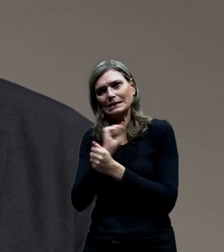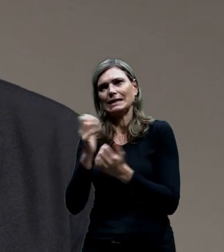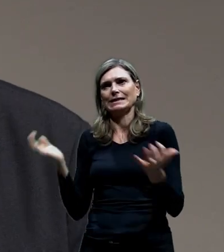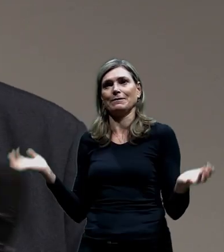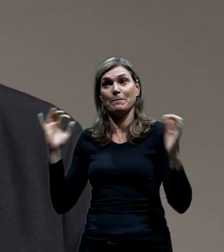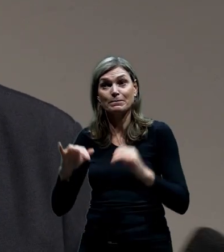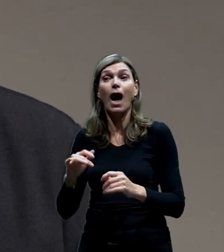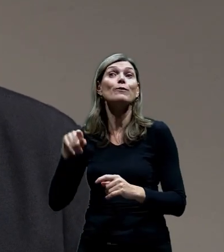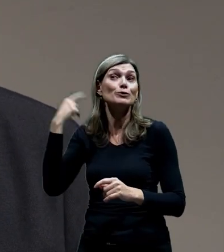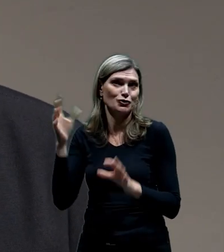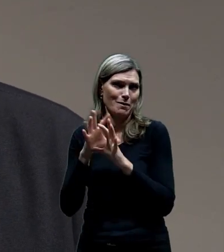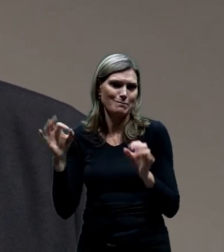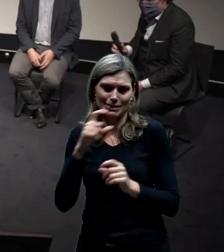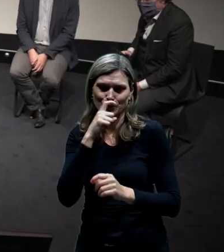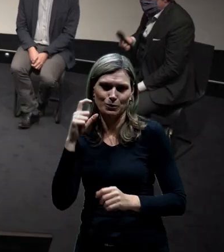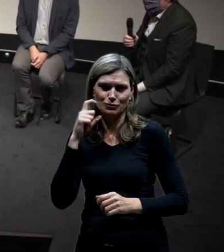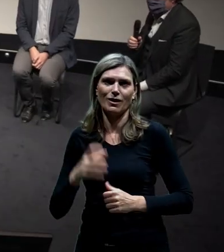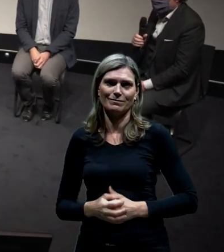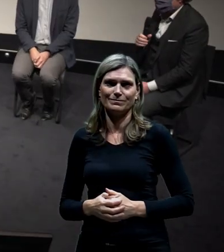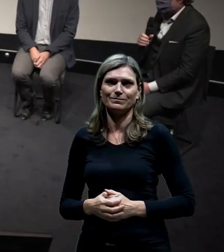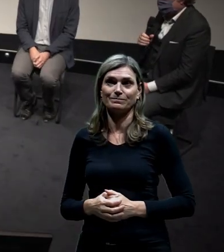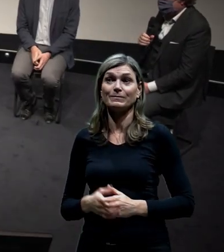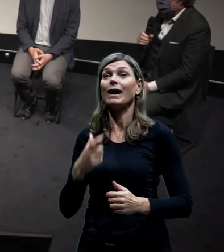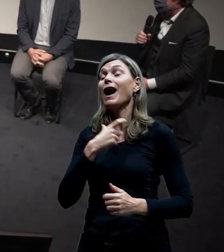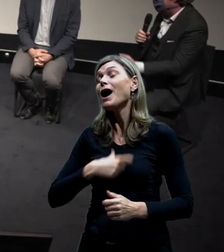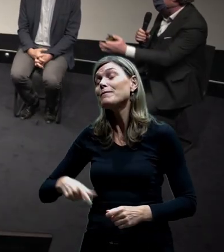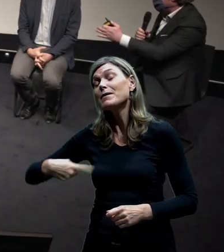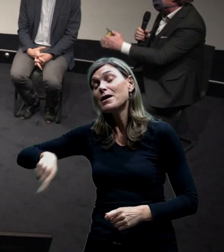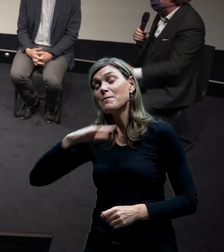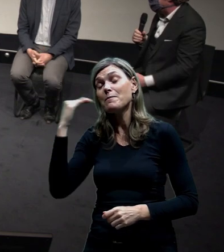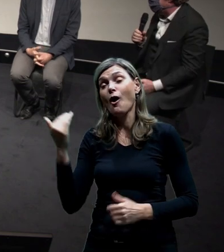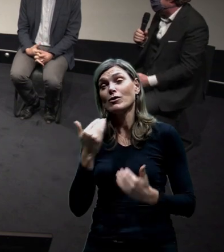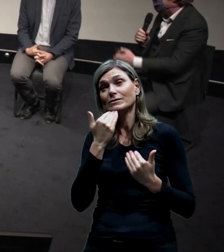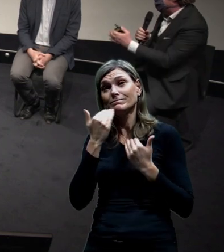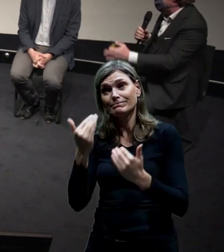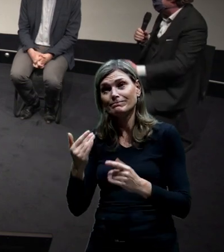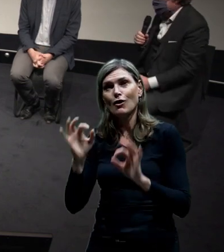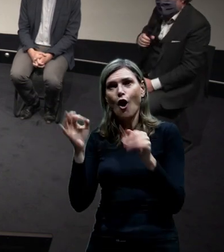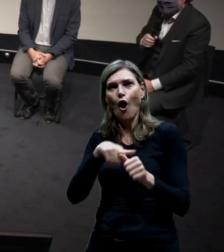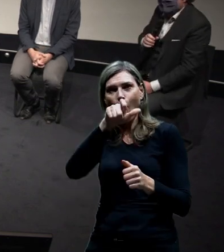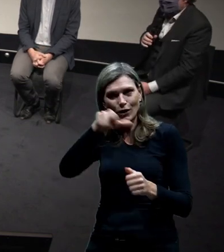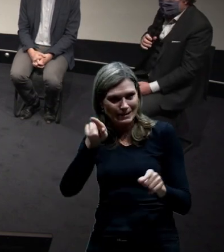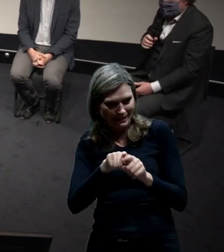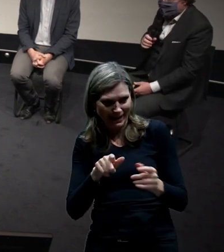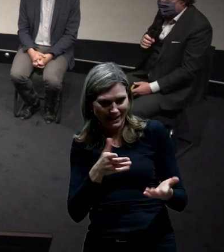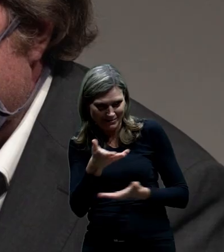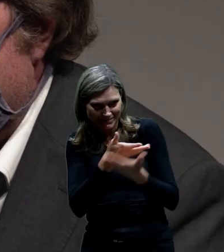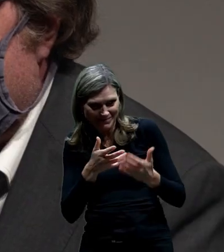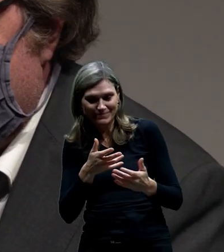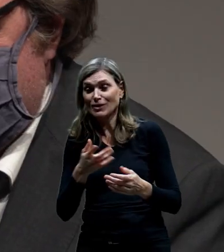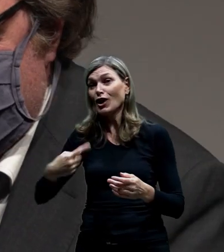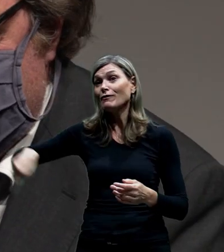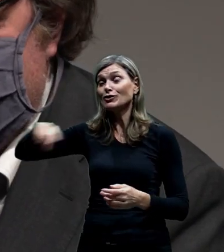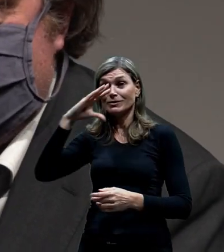roušek. A my jsme moc vděční, jak s dalšíma hostama věřím, že nás